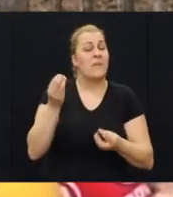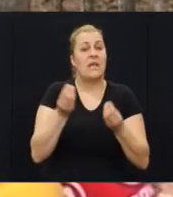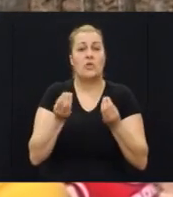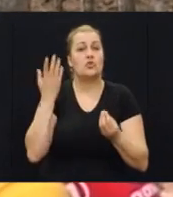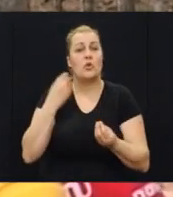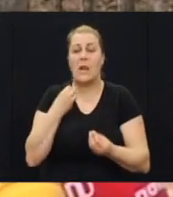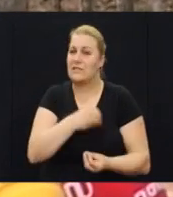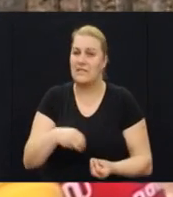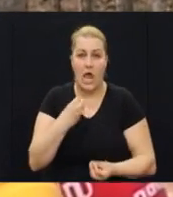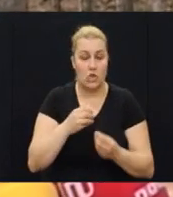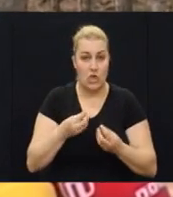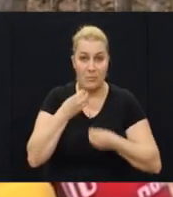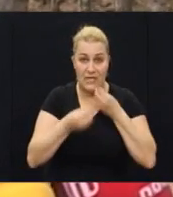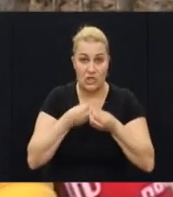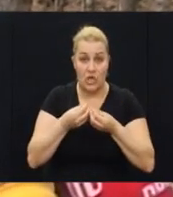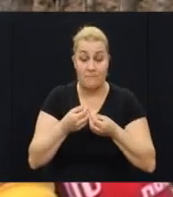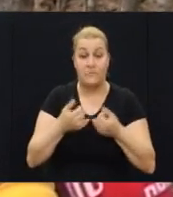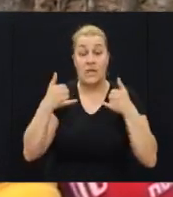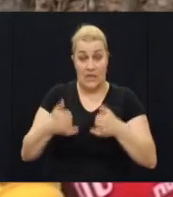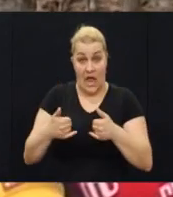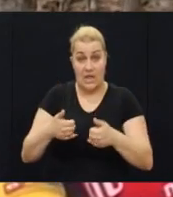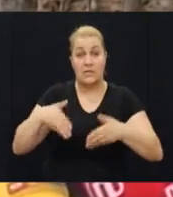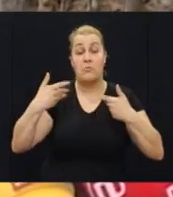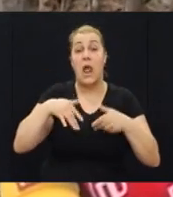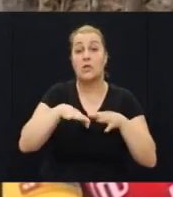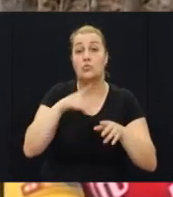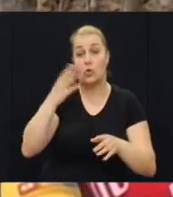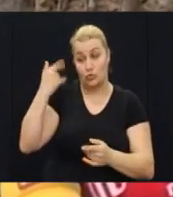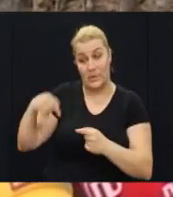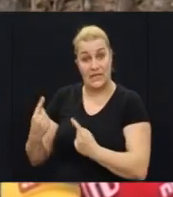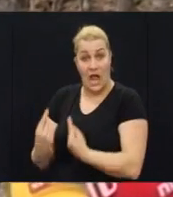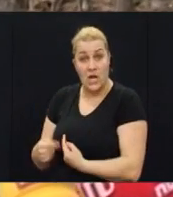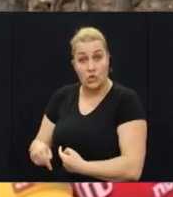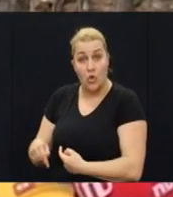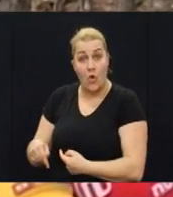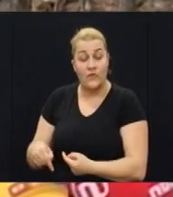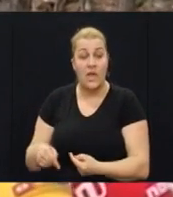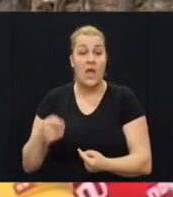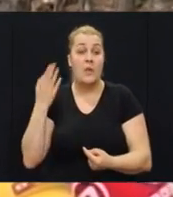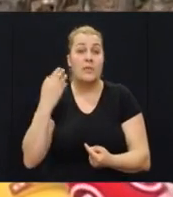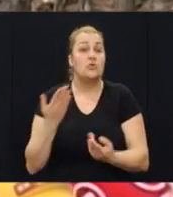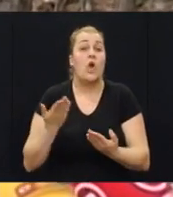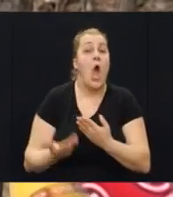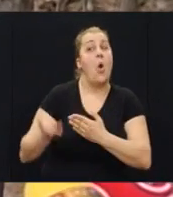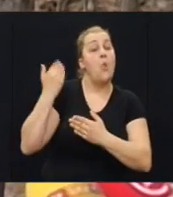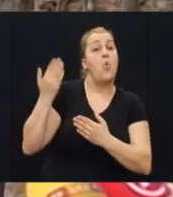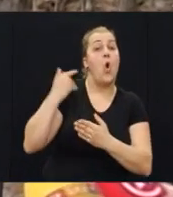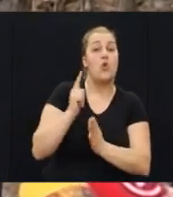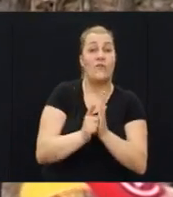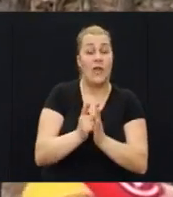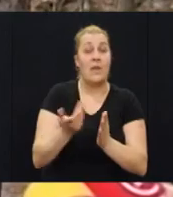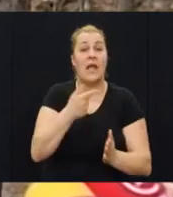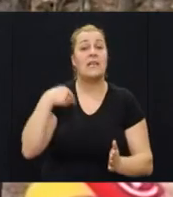u jednu strašnu priču. Evo danas, mladi ljudi koji su danas ovdje bili su u godinama kao ono vremenu kad smo mi